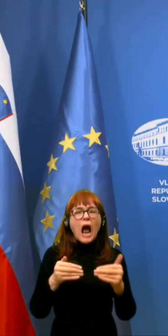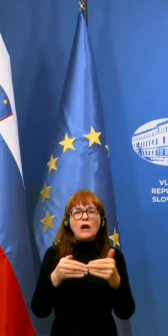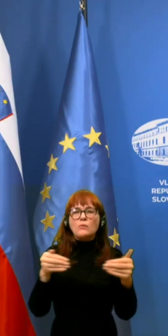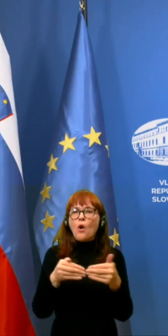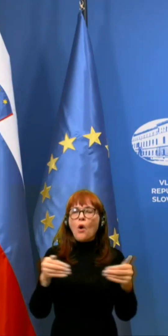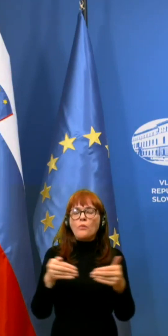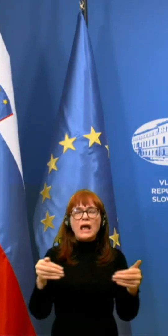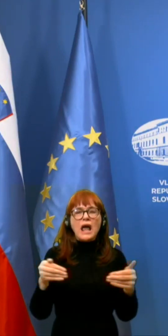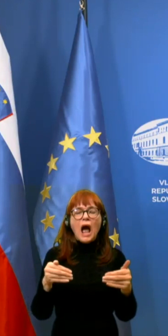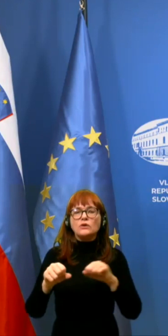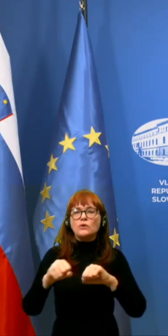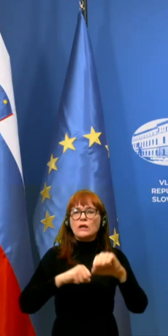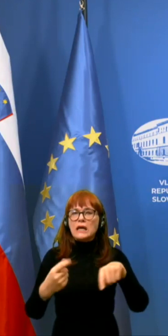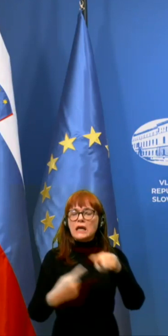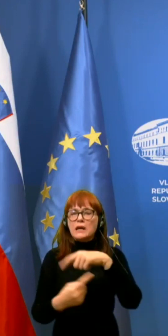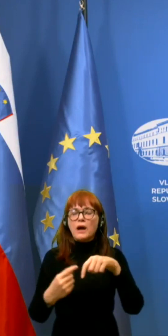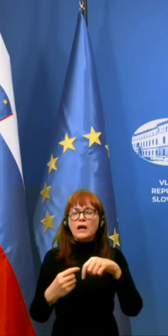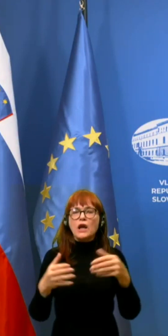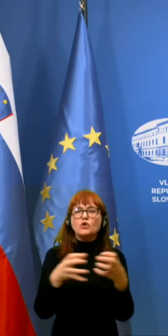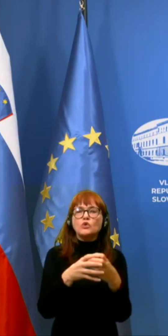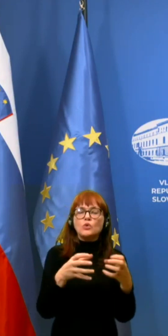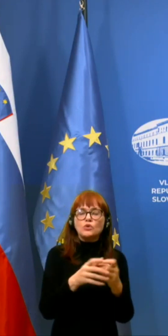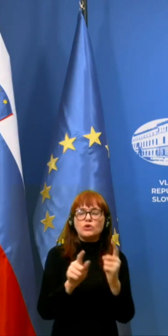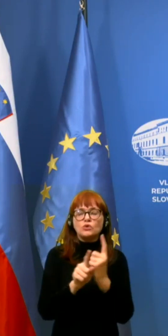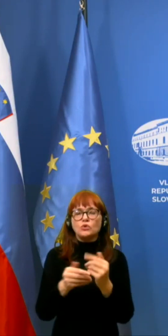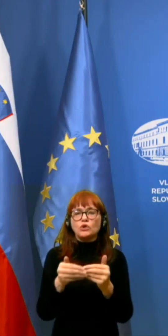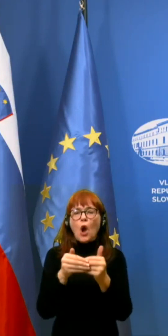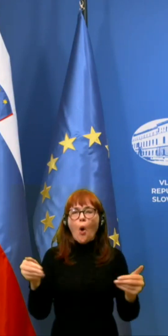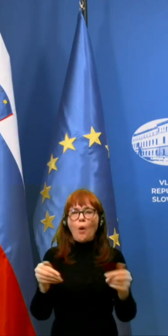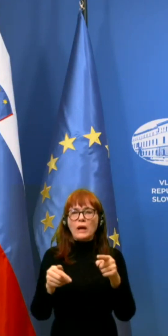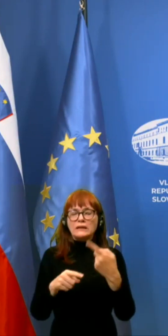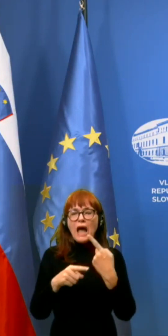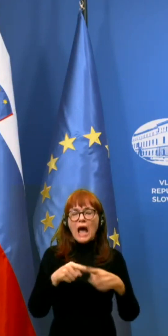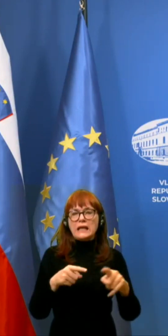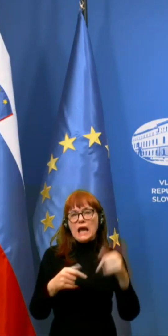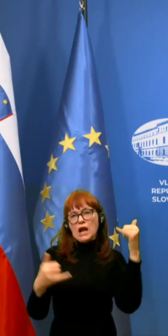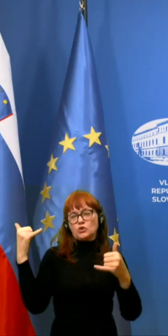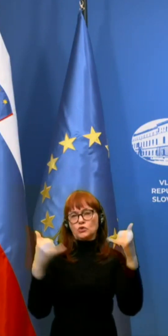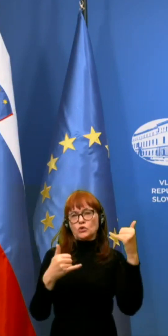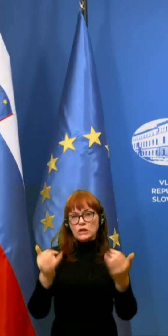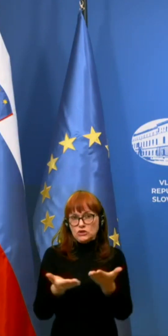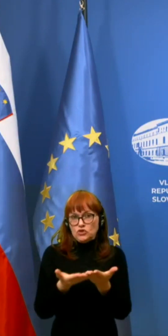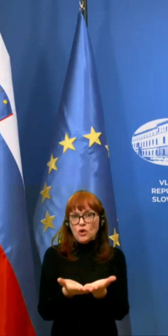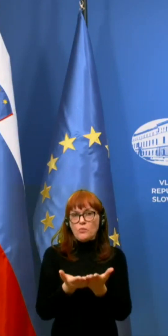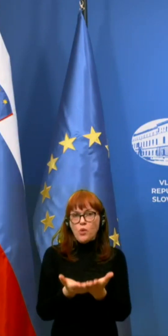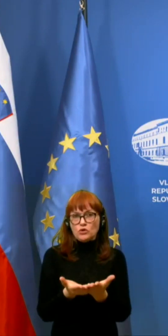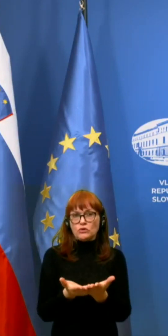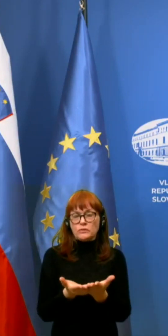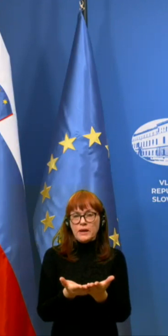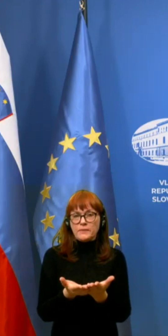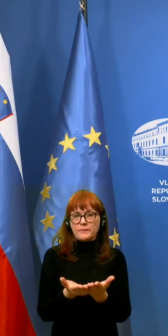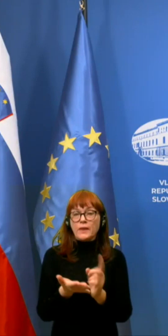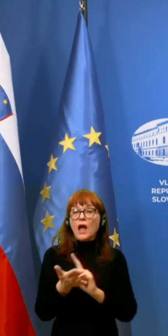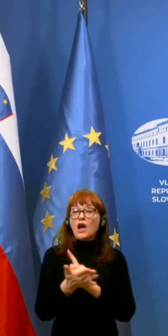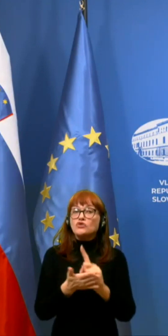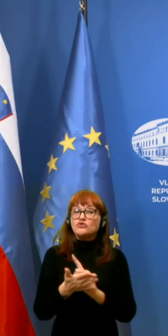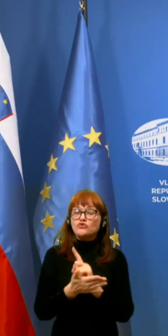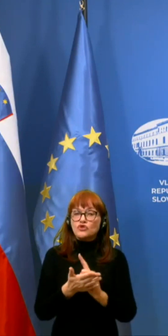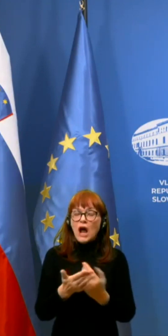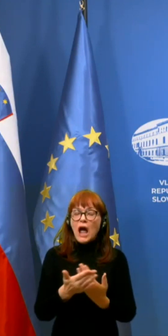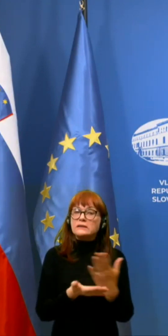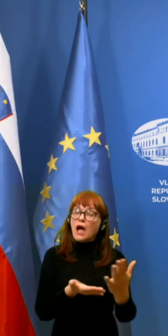gibanja in druženja omeji tudi ta del turistične ponudbe. Čas za